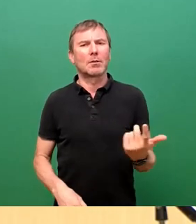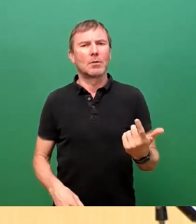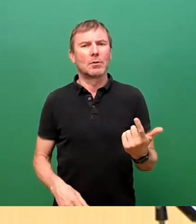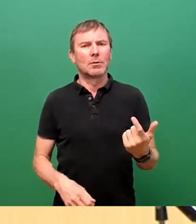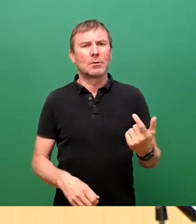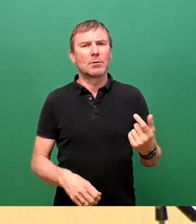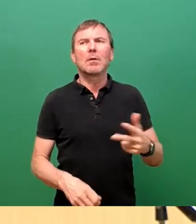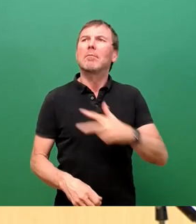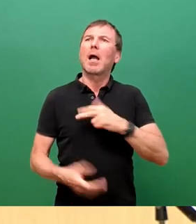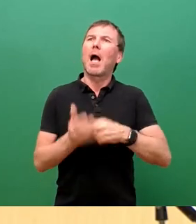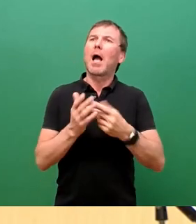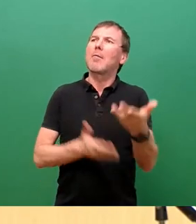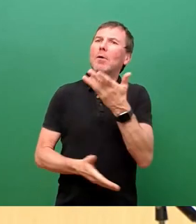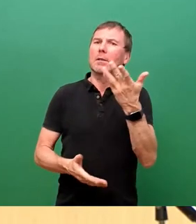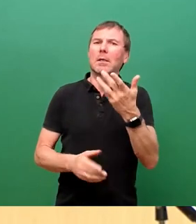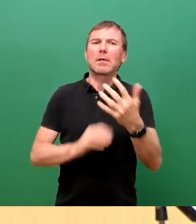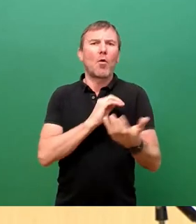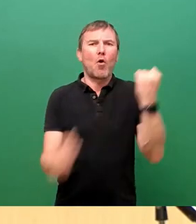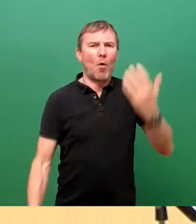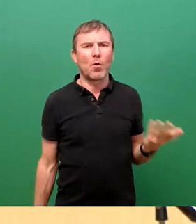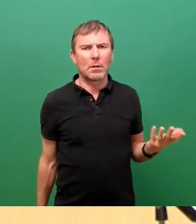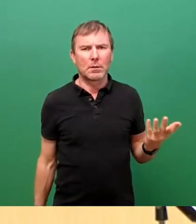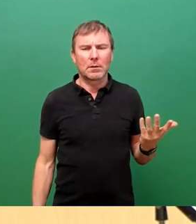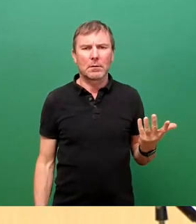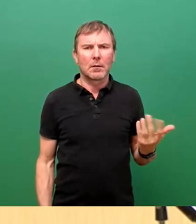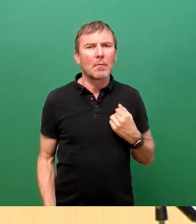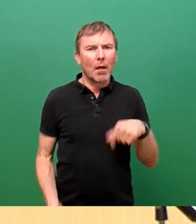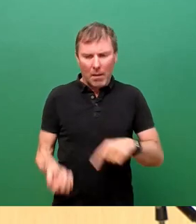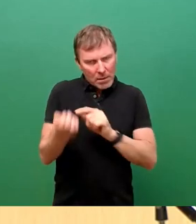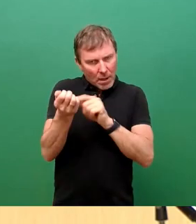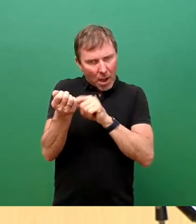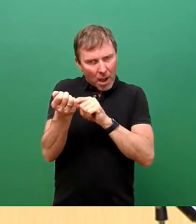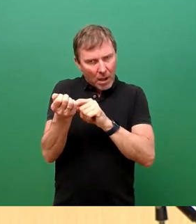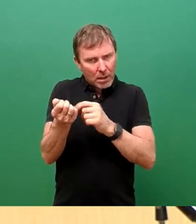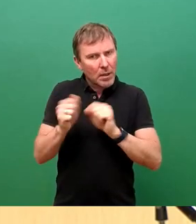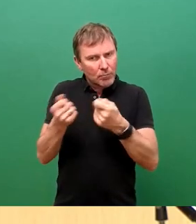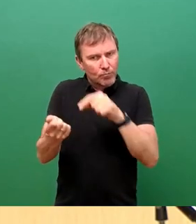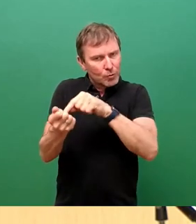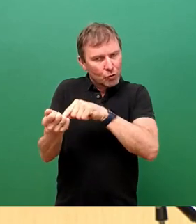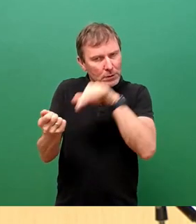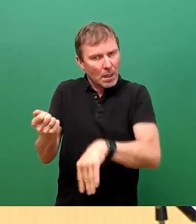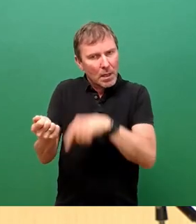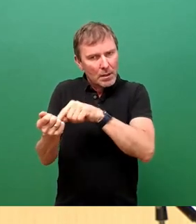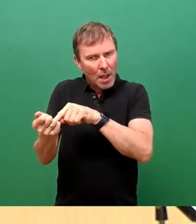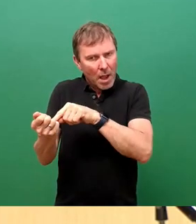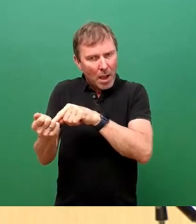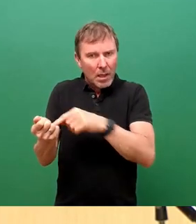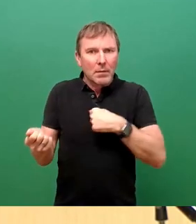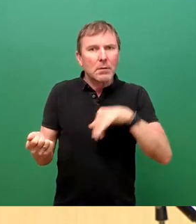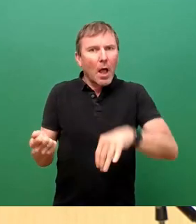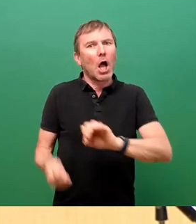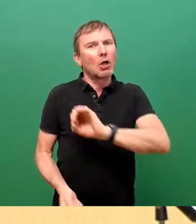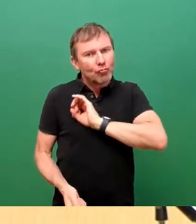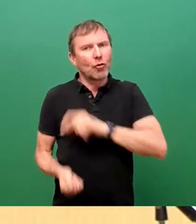Realpolitik ein. Wir haben den Spatz in der Hand und wir haben eine Beschlusslage dieses Stadtrats. Und damit haben wir auch hoffentlich bald